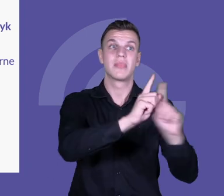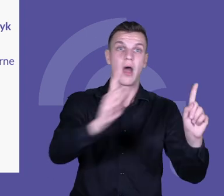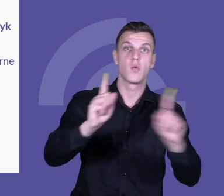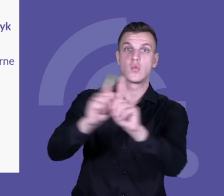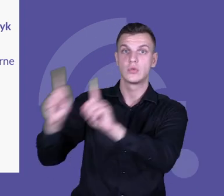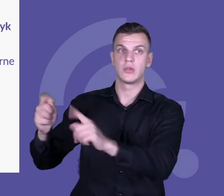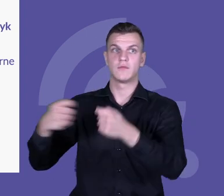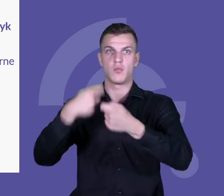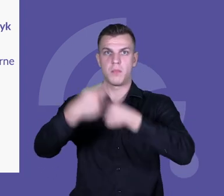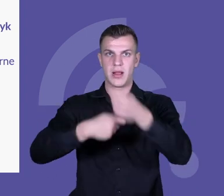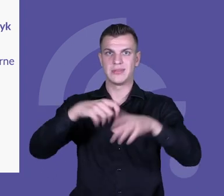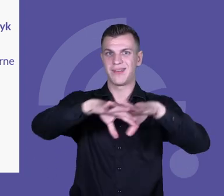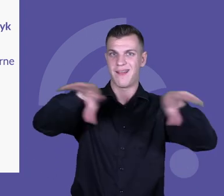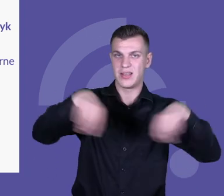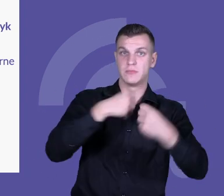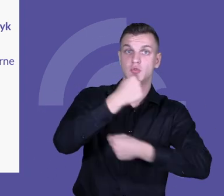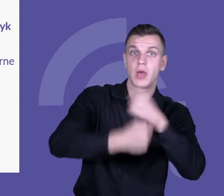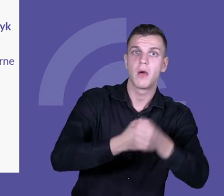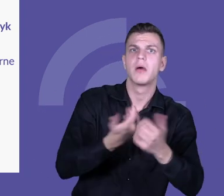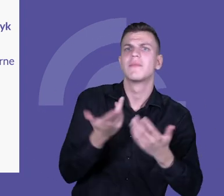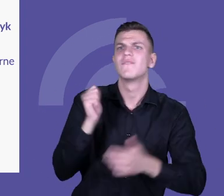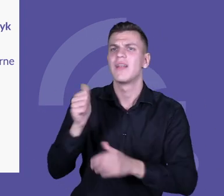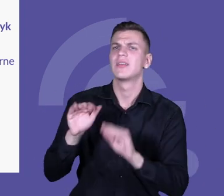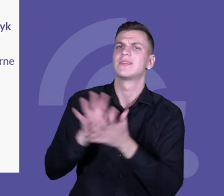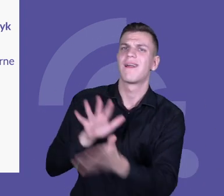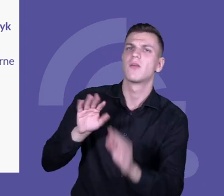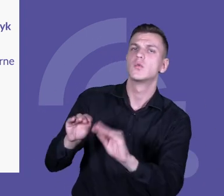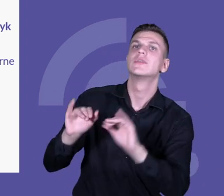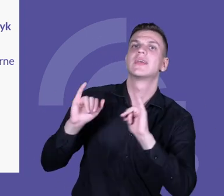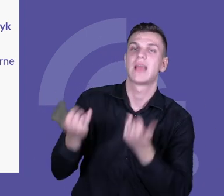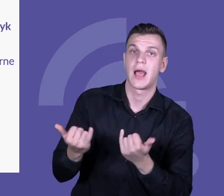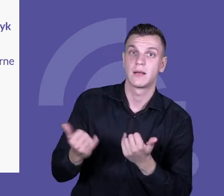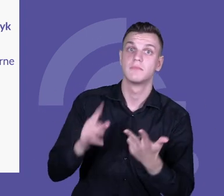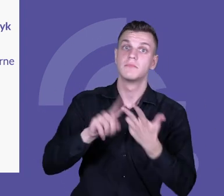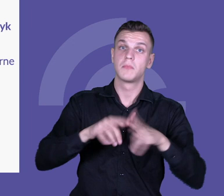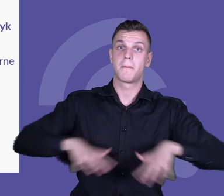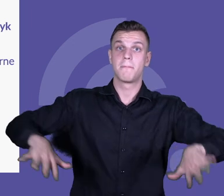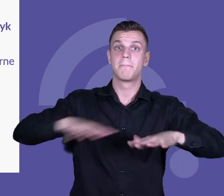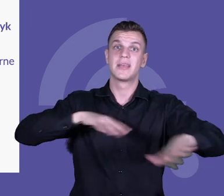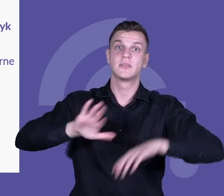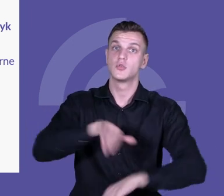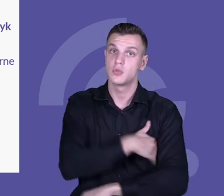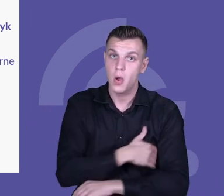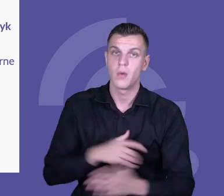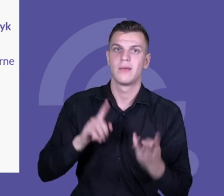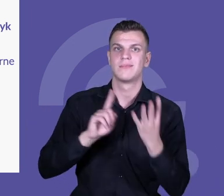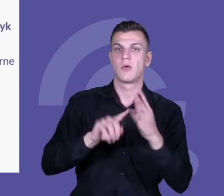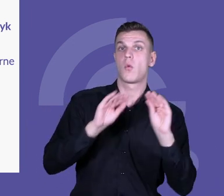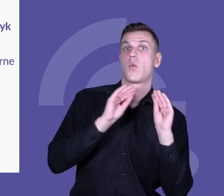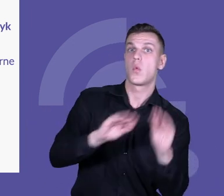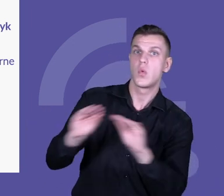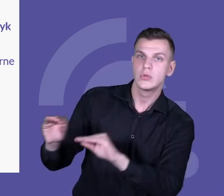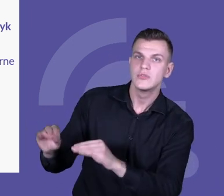jak tę kompetencję zastosować, zmian w przestrzeni szkoły, w praktykach dydaktycznych, w